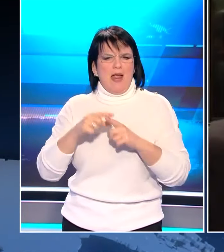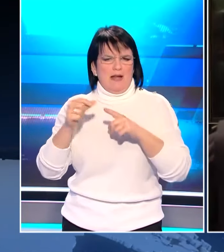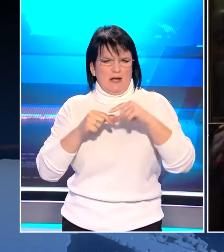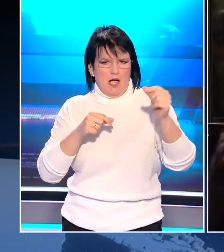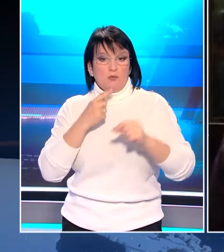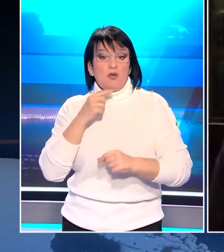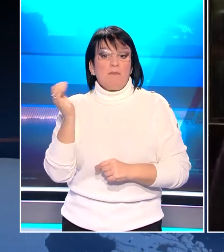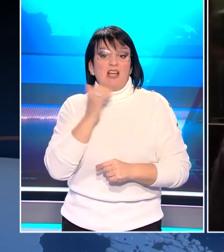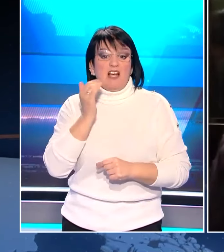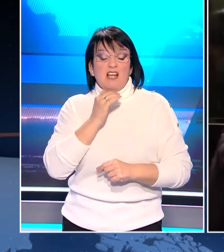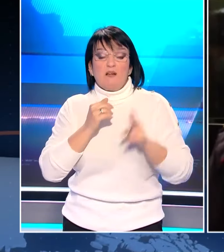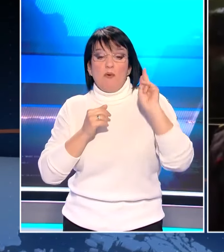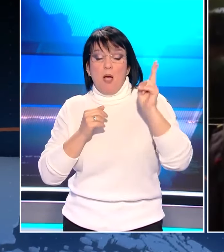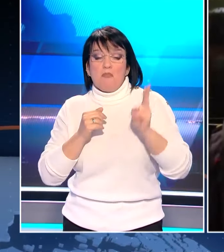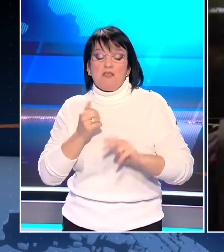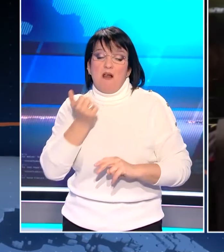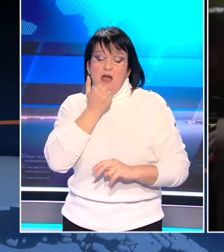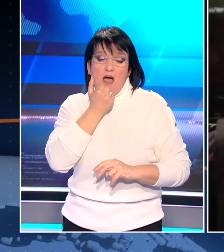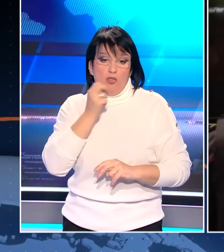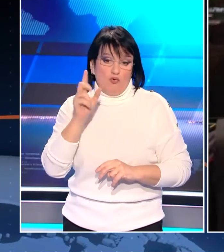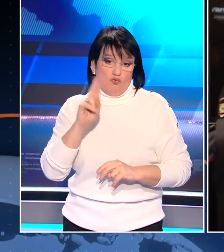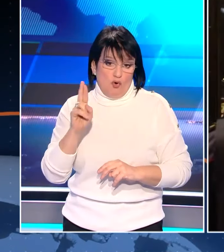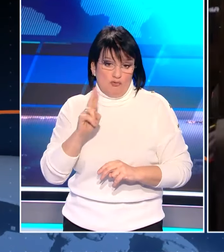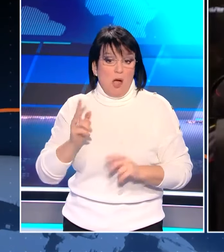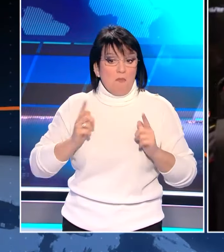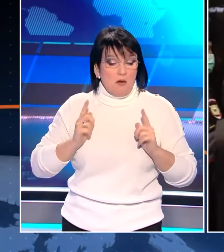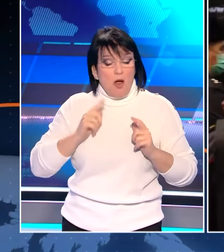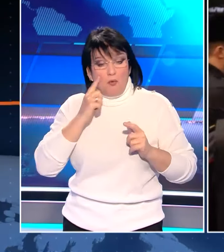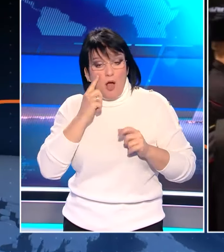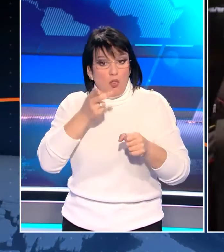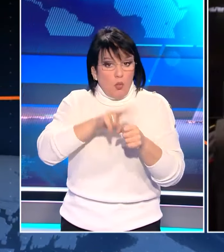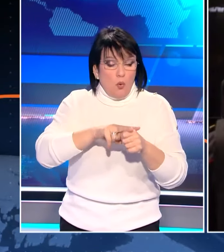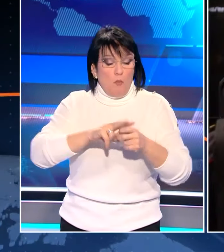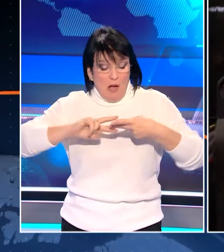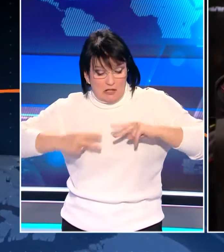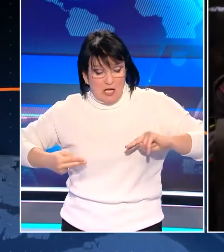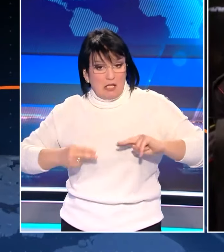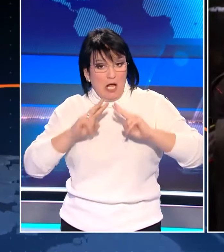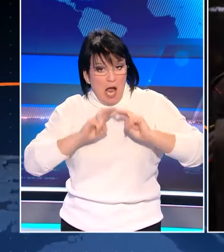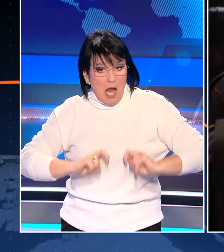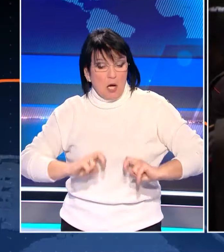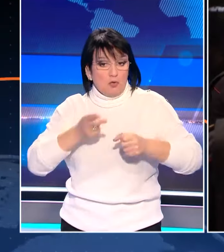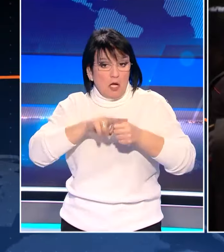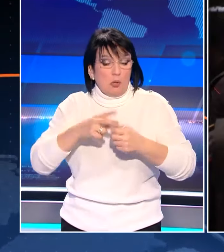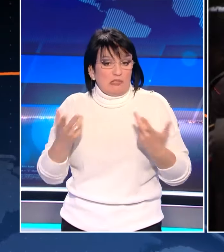πως βιάστηκαν να εξαπολύσουν επιθέσεις χωρίς να περιμένουν καν τα αποτελέσματα της νεκροψίας.